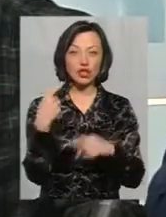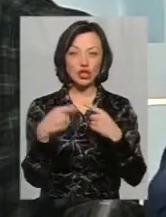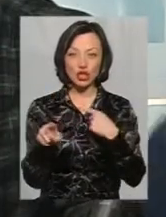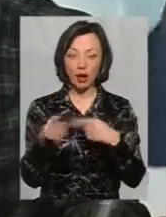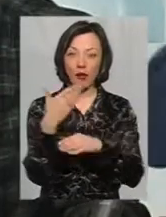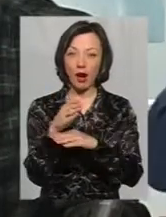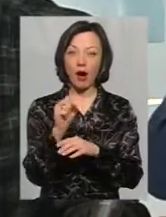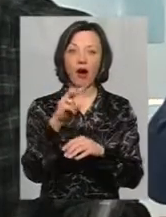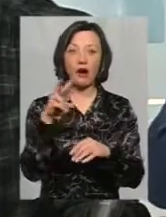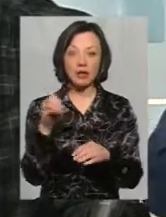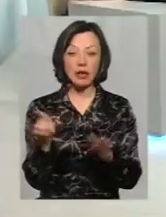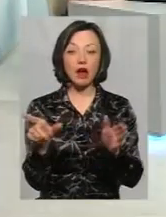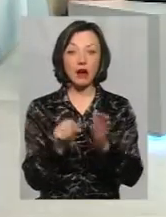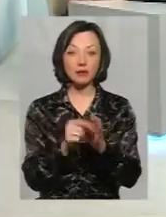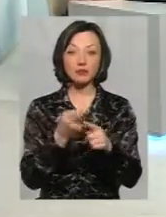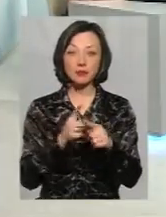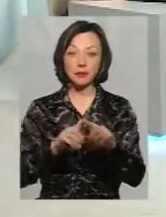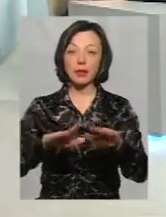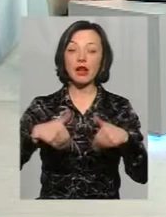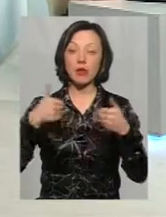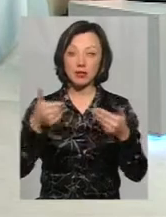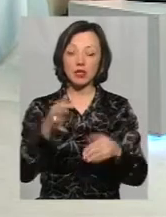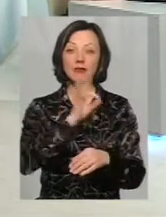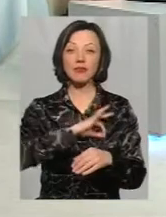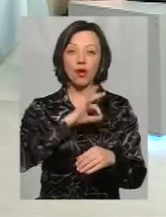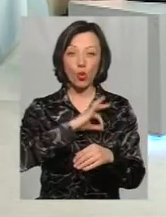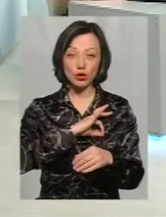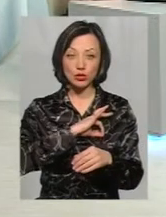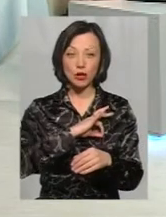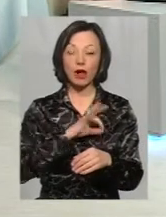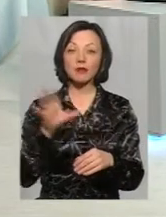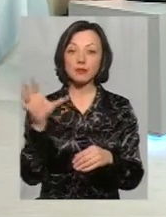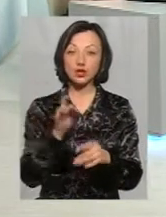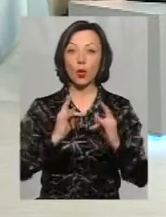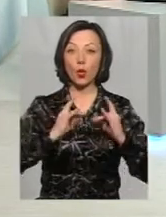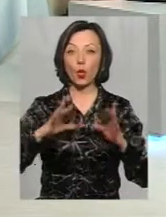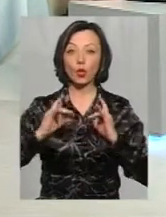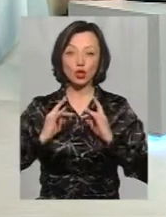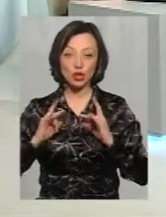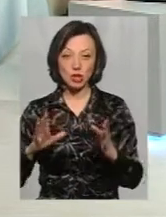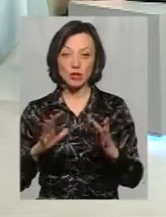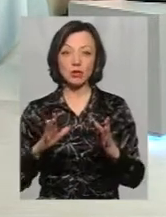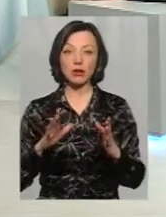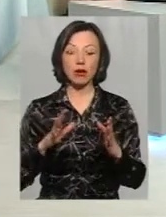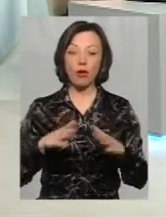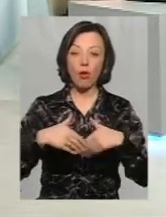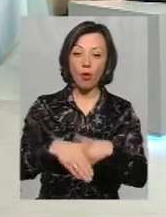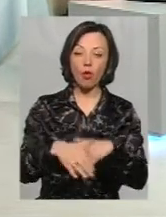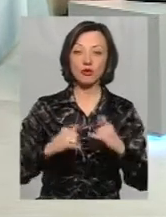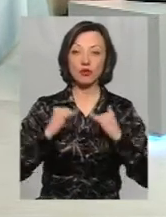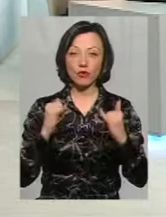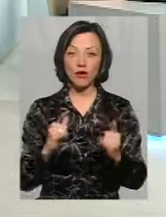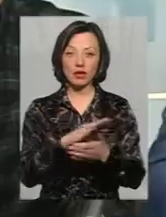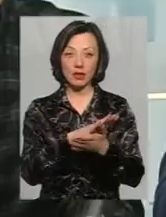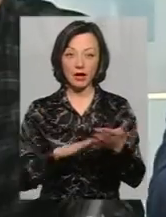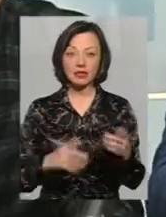важливості. Але разом із тим рекомендувати його використовувати при всіх урочистовцях, ходах, вшануванні і так